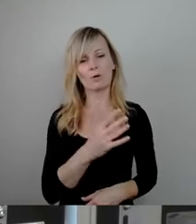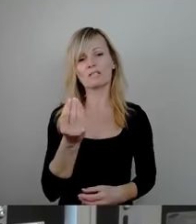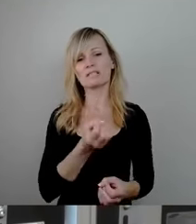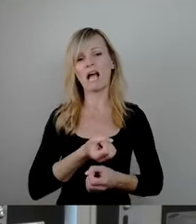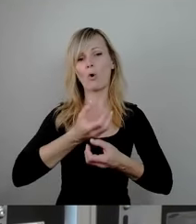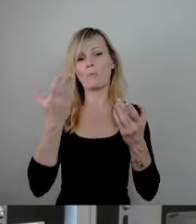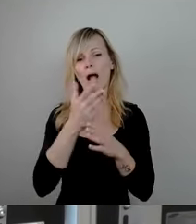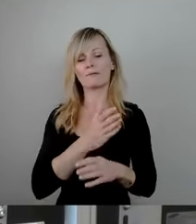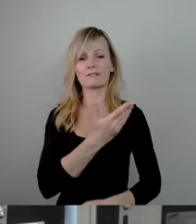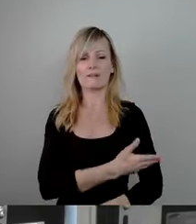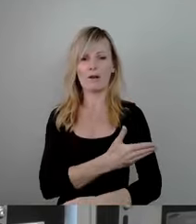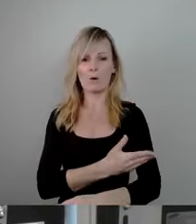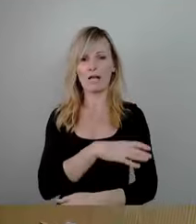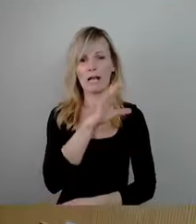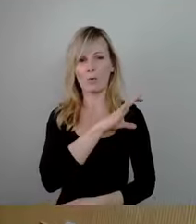geilste Brücke der Welt.